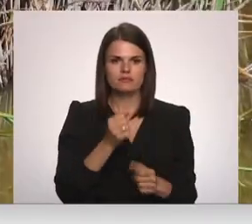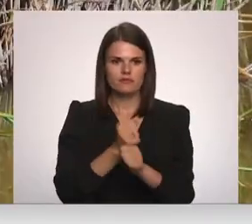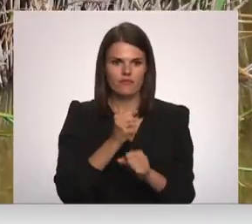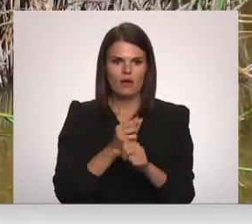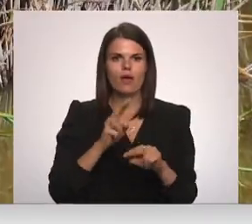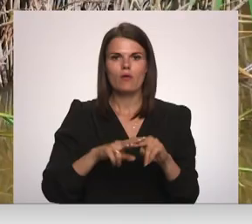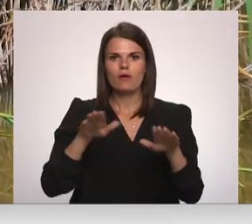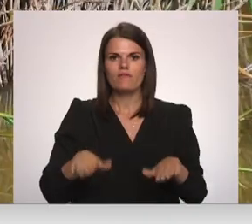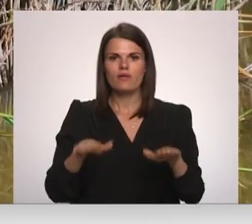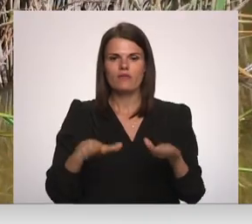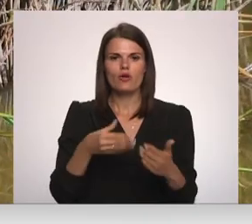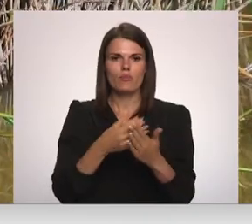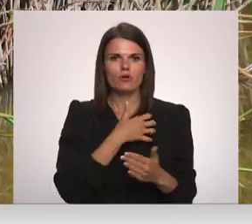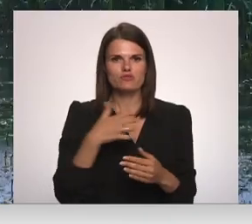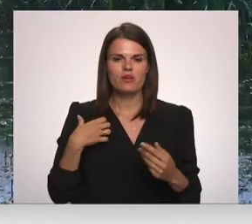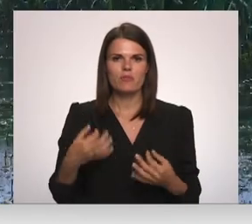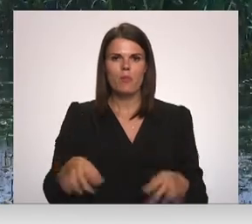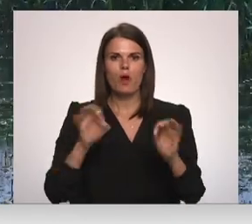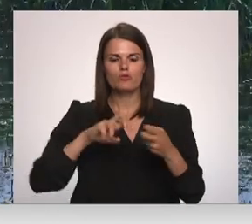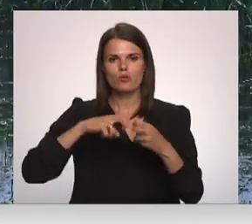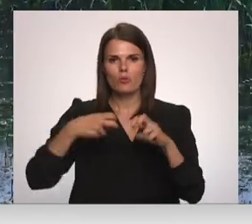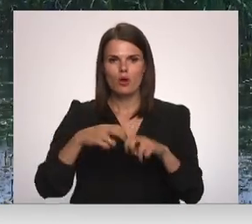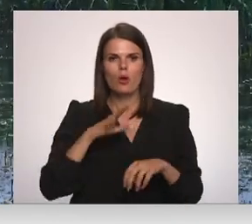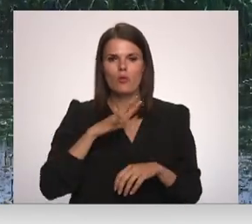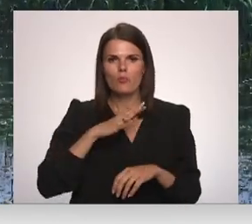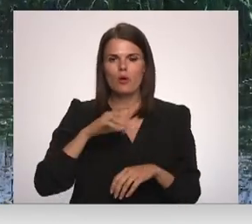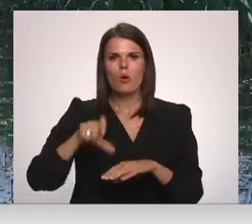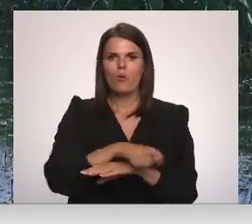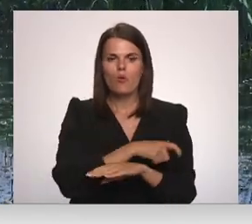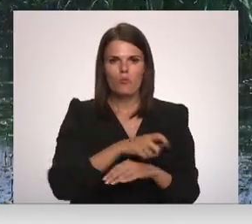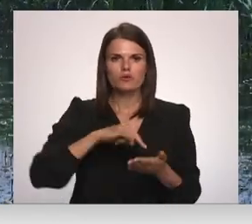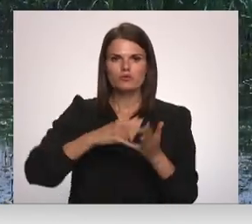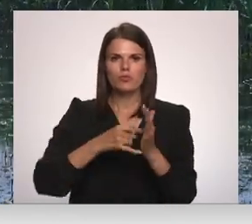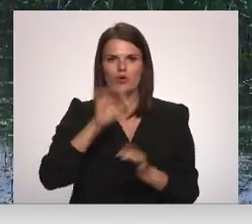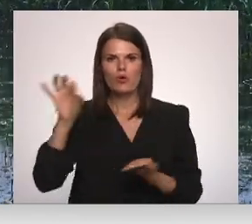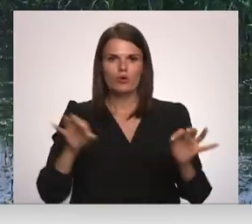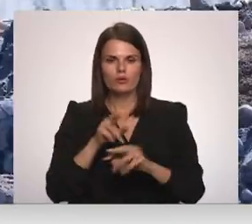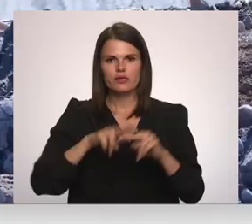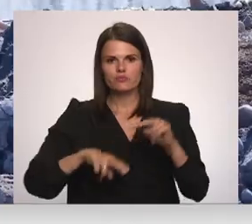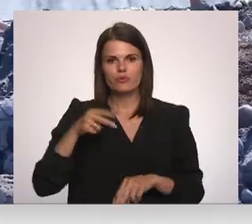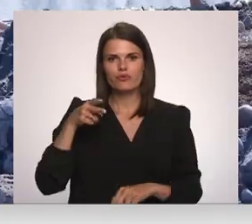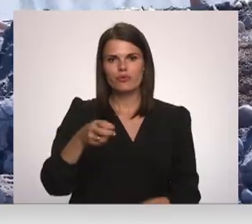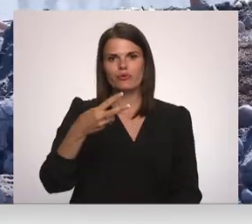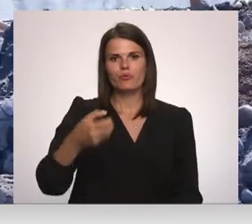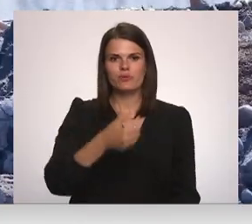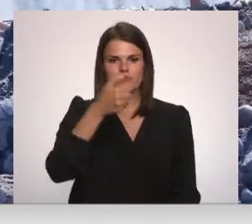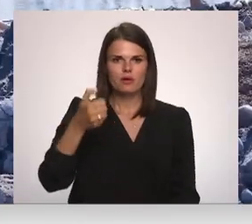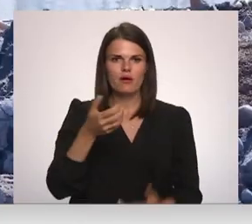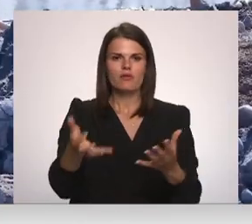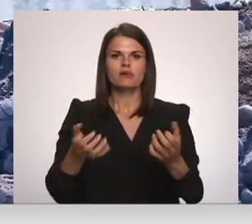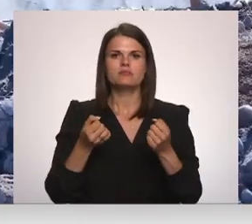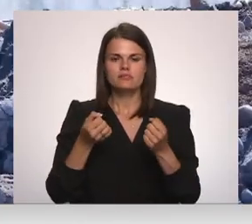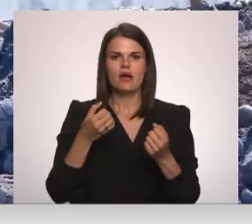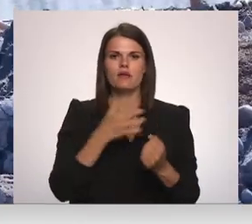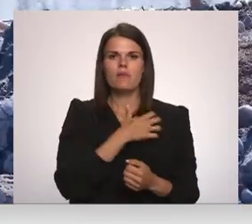vietējai pašvaldībai aktuāla problēma bija upas pārgāzes projektēšana, kuras izbūvēja 2012. gadā tika saņemts